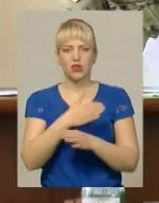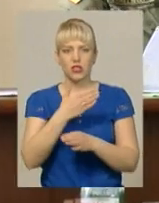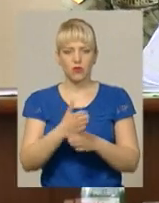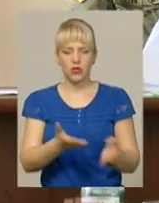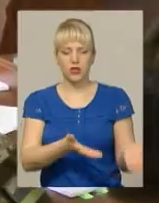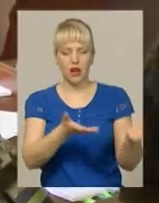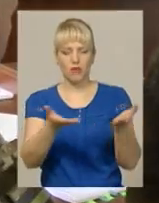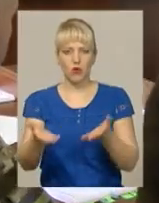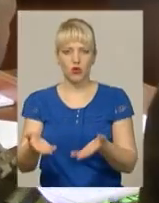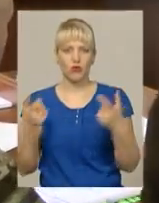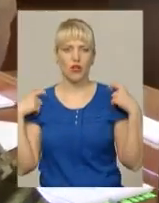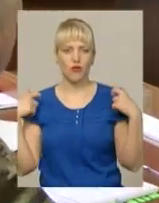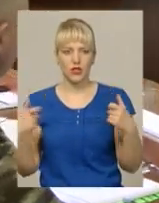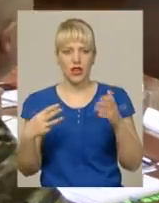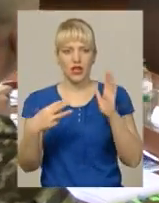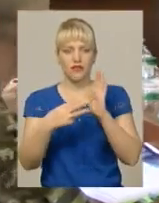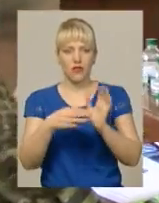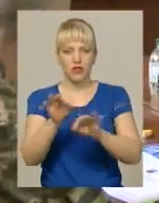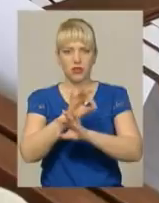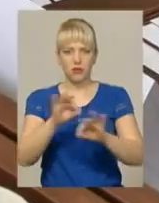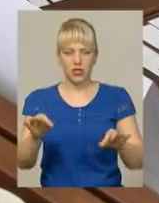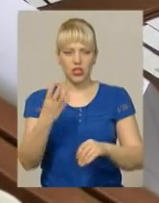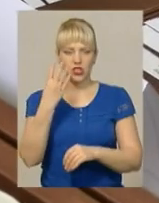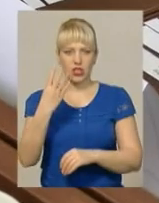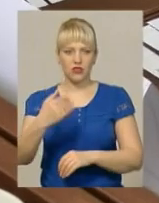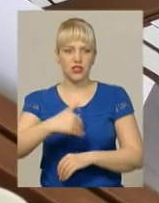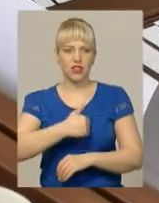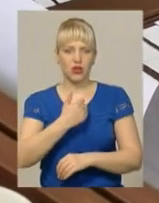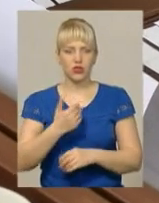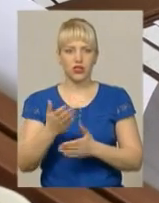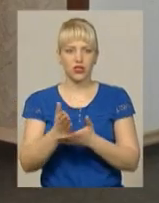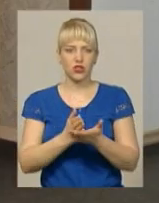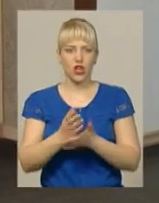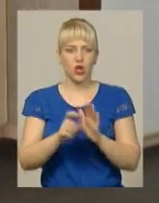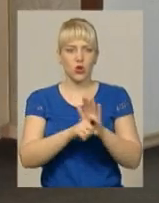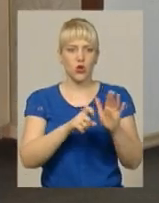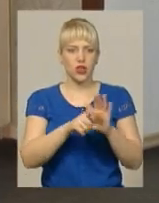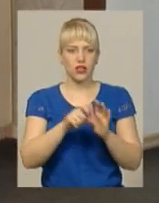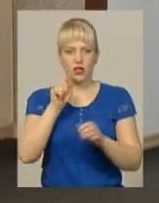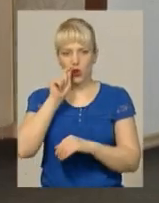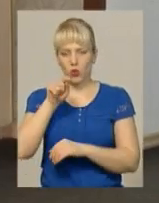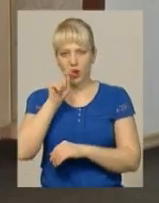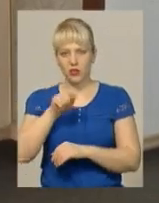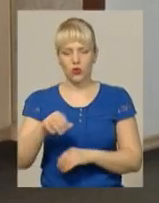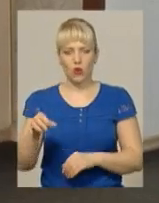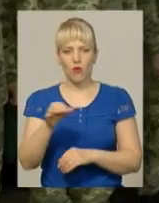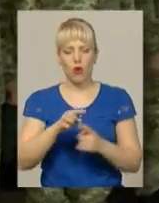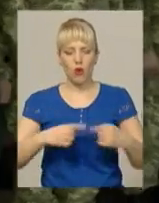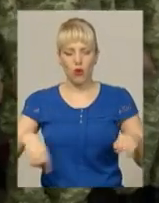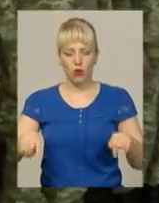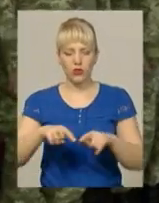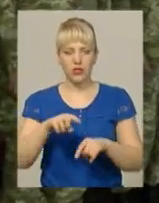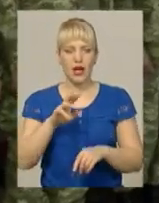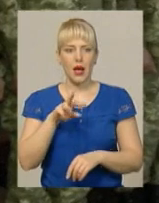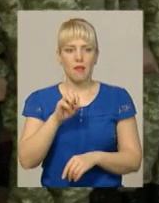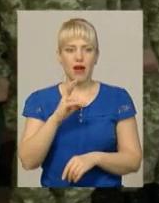вибухників-відмінників четверо заявили про своє бажання служити в Донецько-Луганському окрузі, як от майор Олександр Мандзюк. Директор департаменту особового